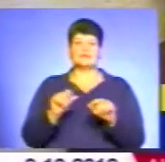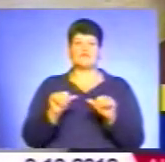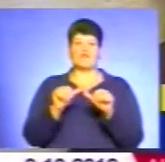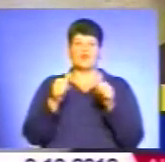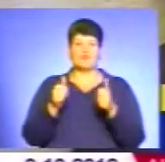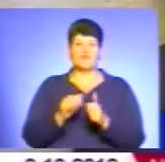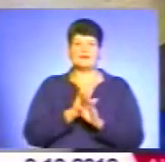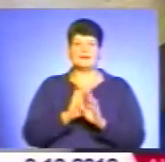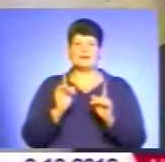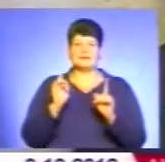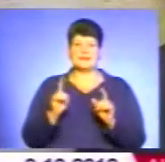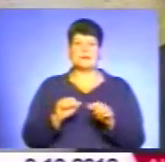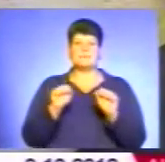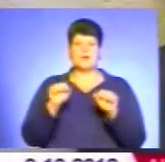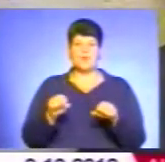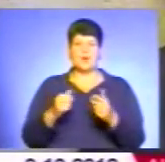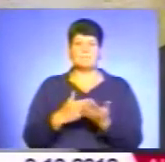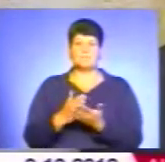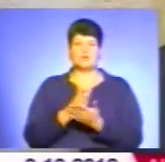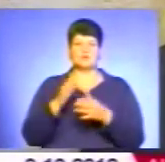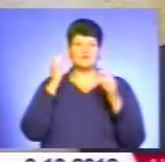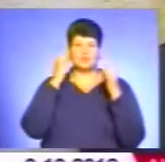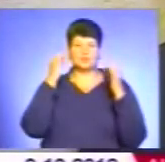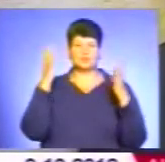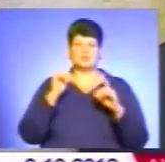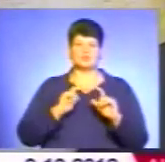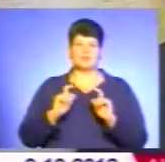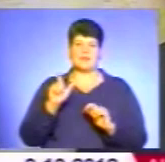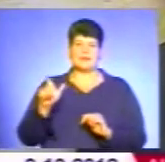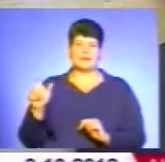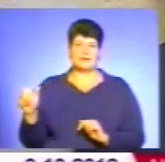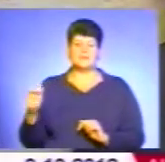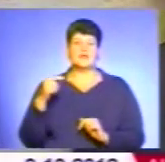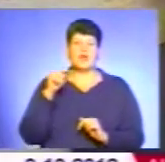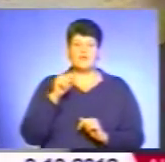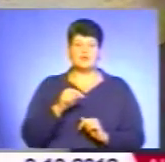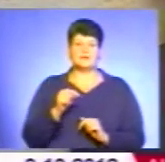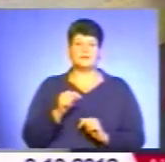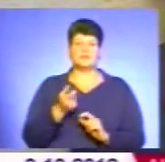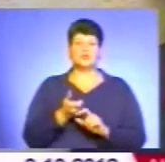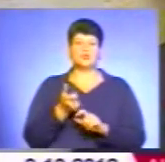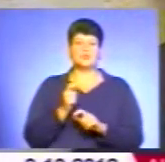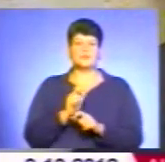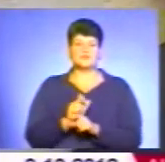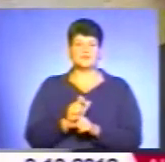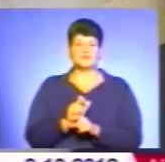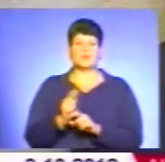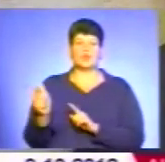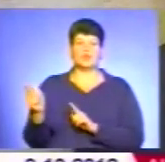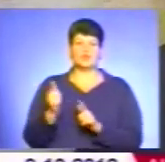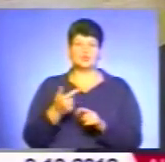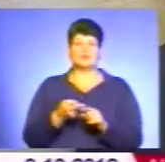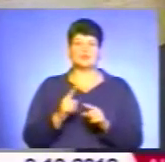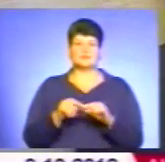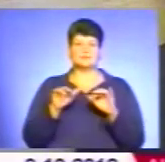не тільки правову, але й політичну культуру студентів. Вони надзвичайно готуються до